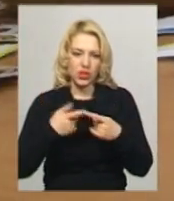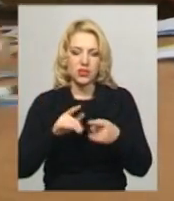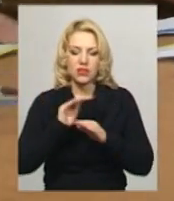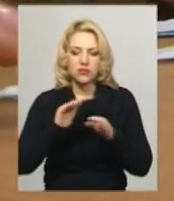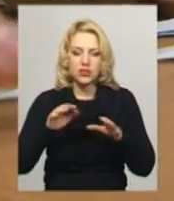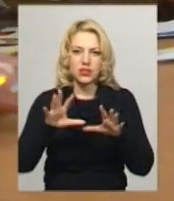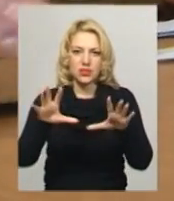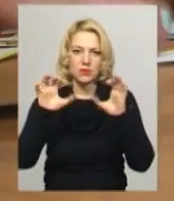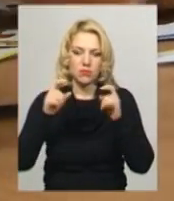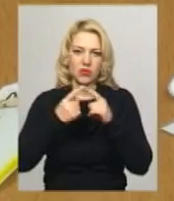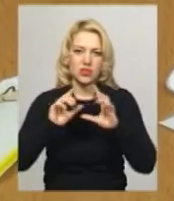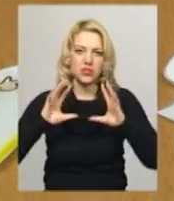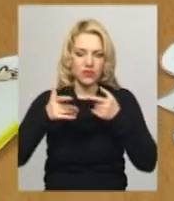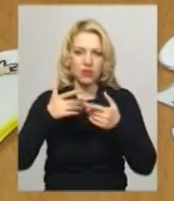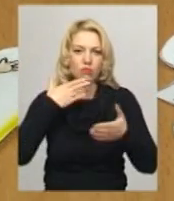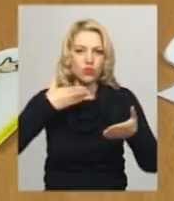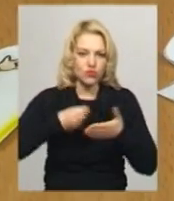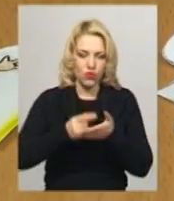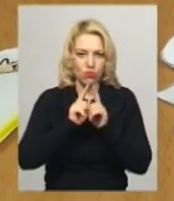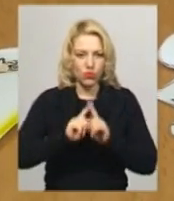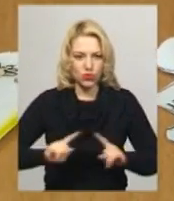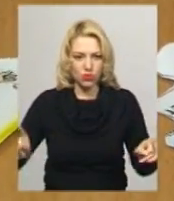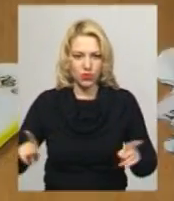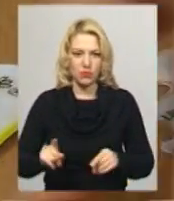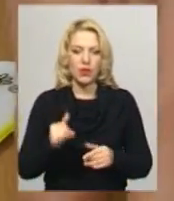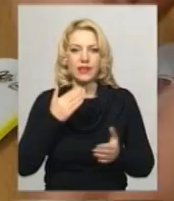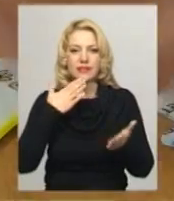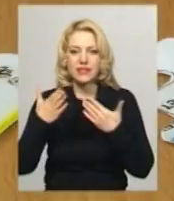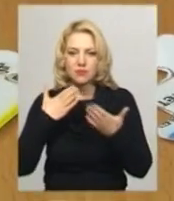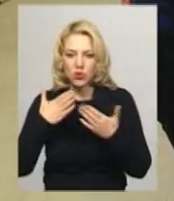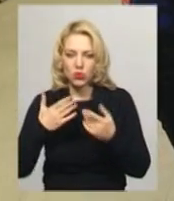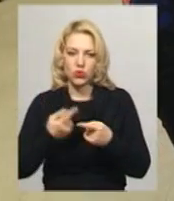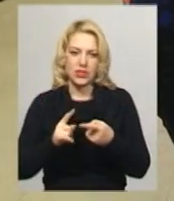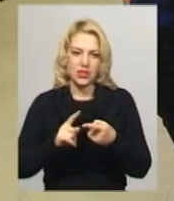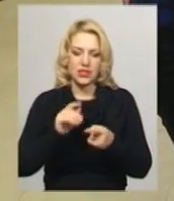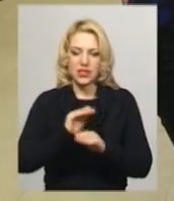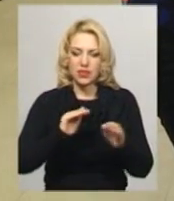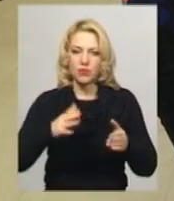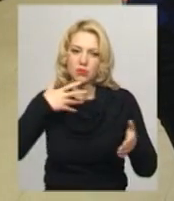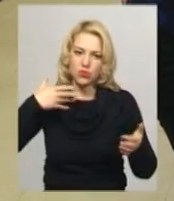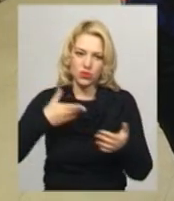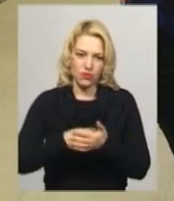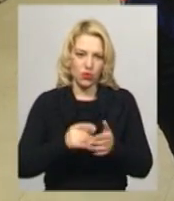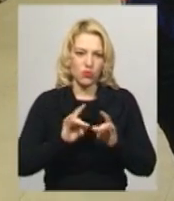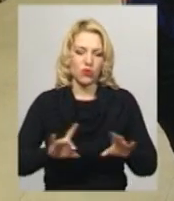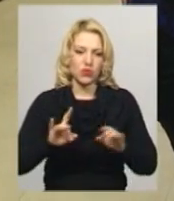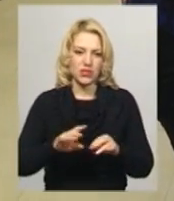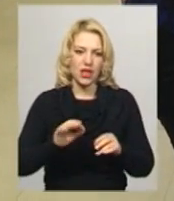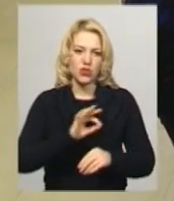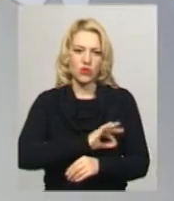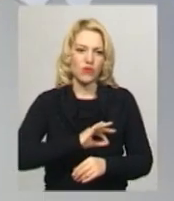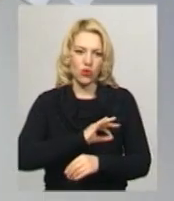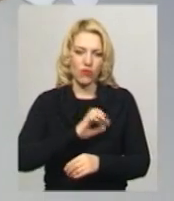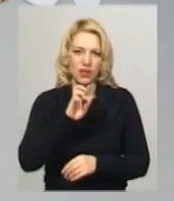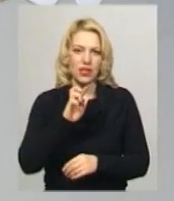-особливому, по-своєму, тож і спілкуються з оточуючими по-своєму. Про це каже вчитель-дефектолог дитячого садочку номер 45 Юлія Барабаш. За